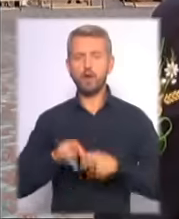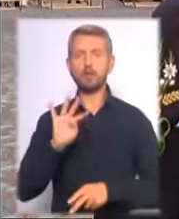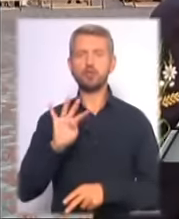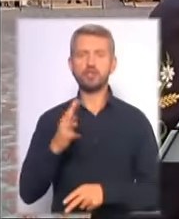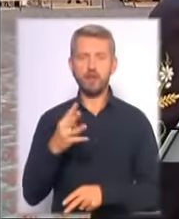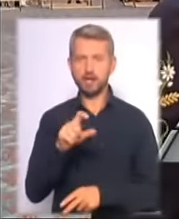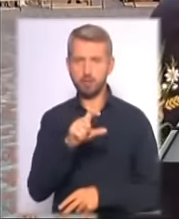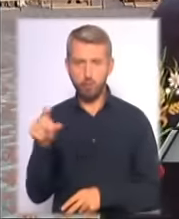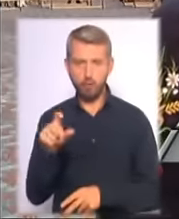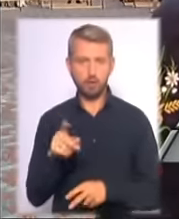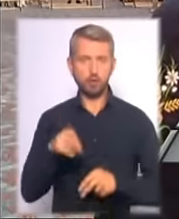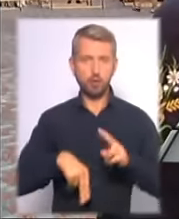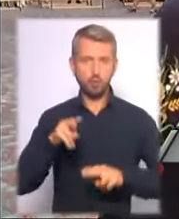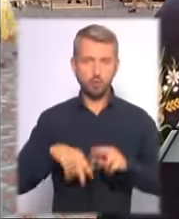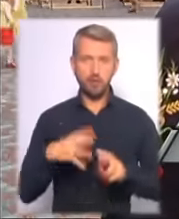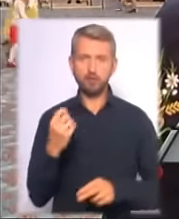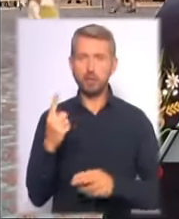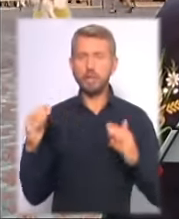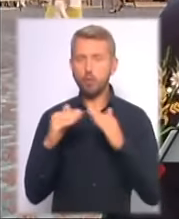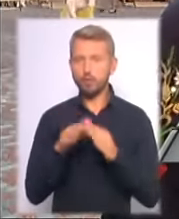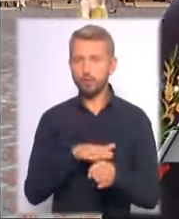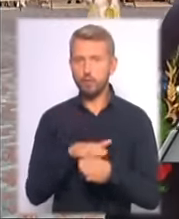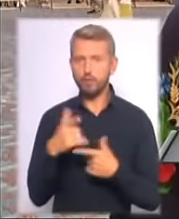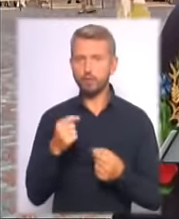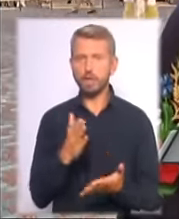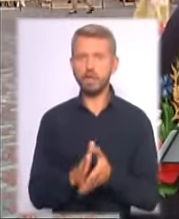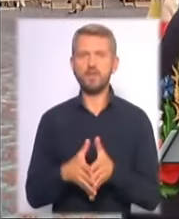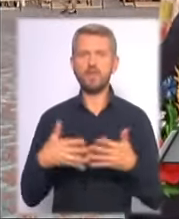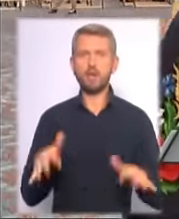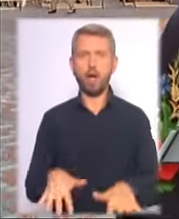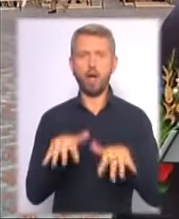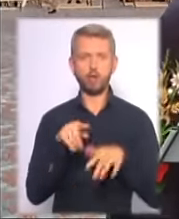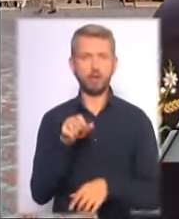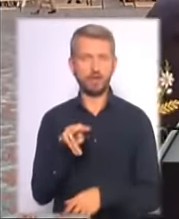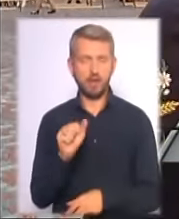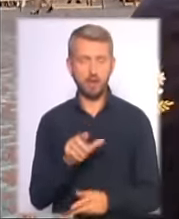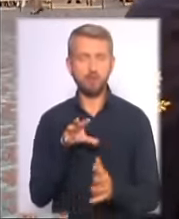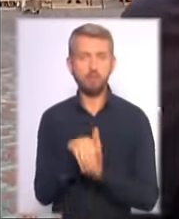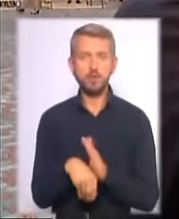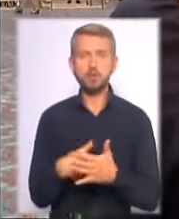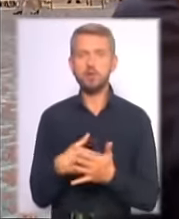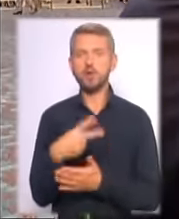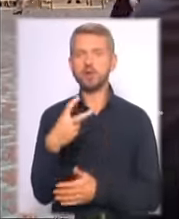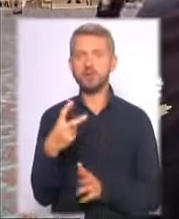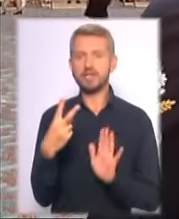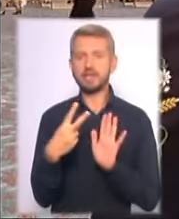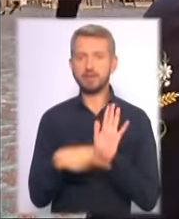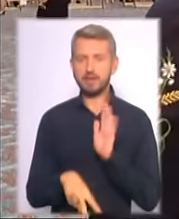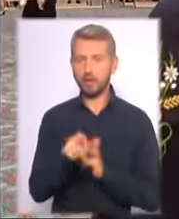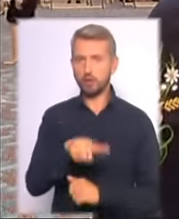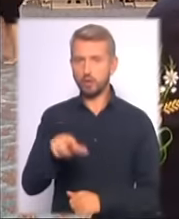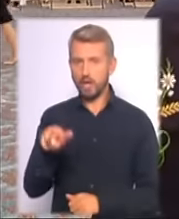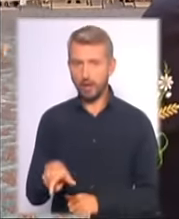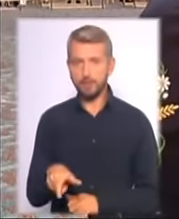поверх, добудували ще один корпус повністю, де є велика актова зала, яка вміщує майже 270 людей,